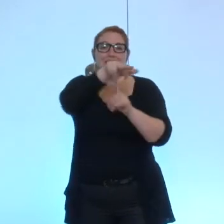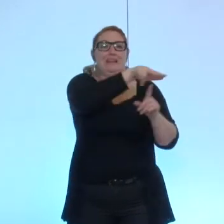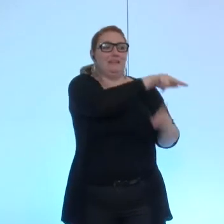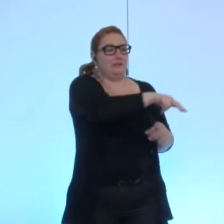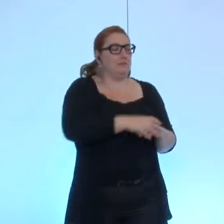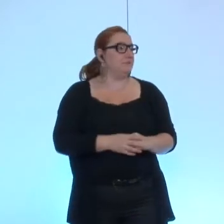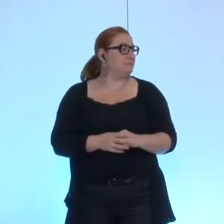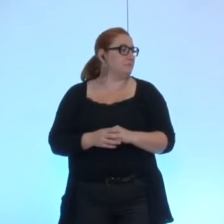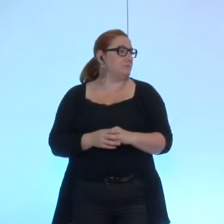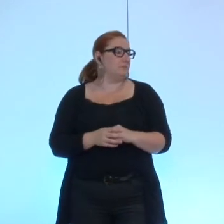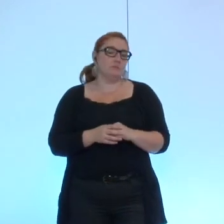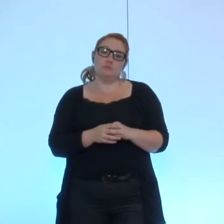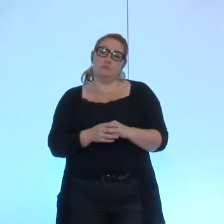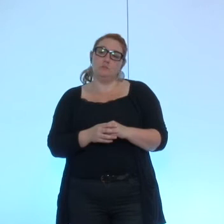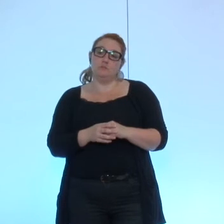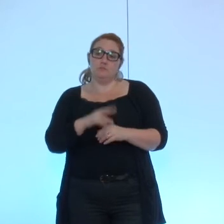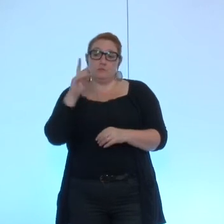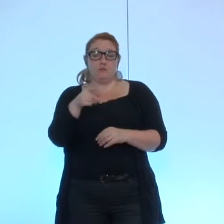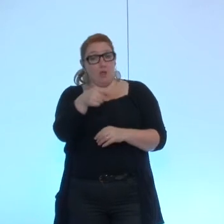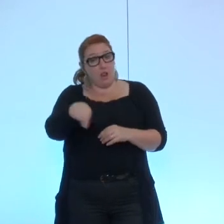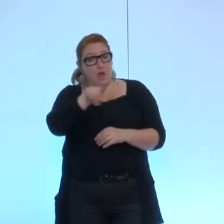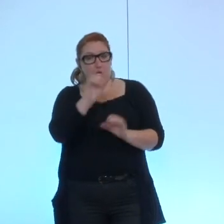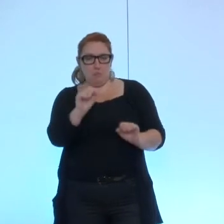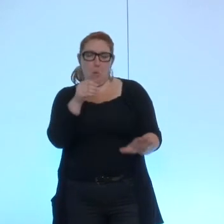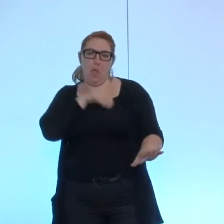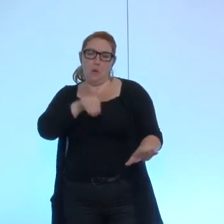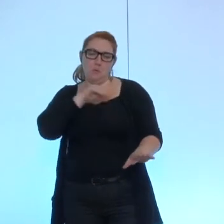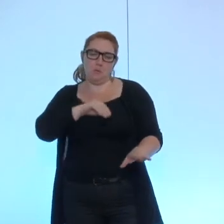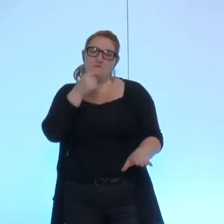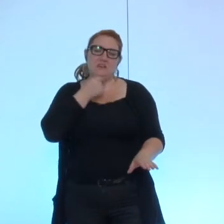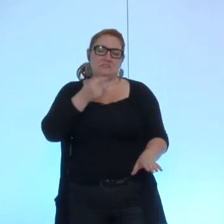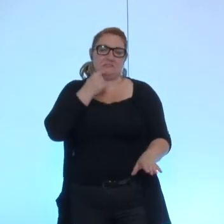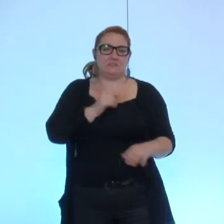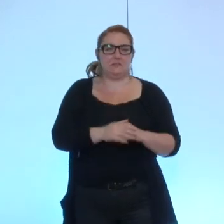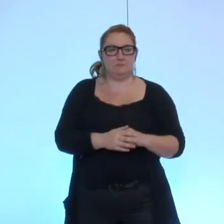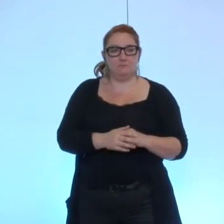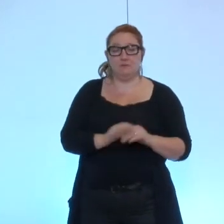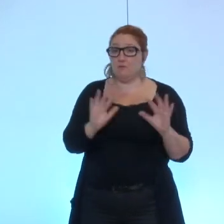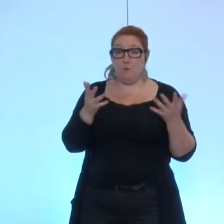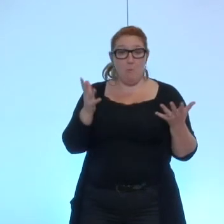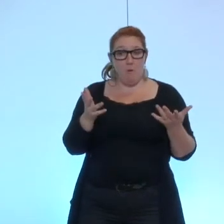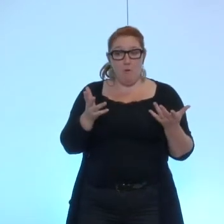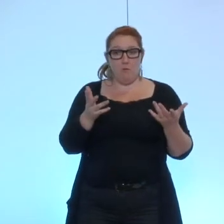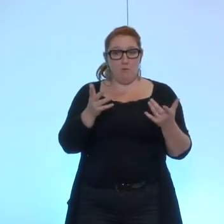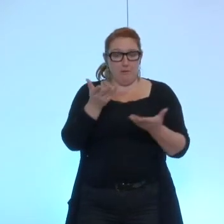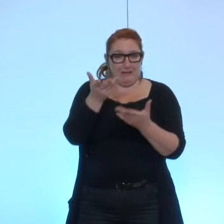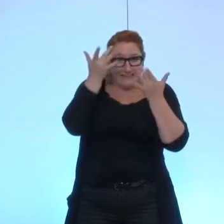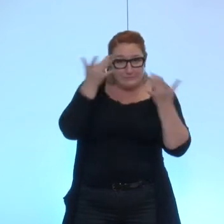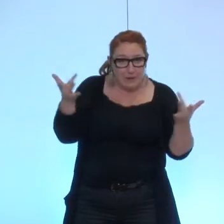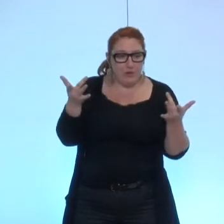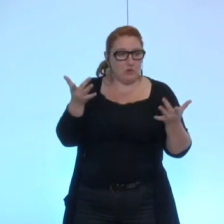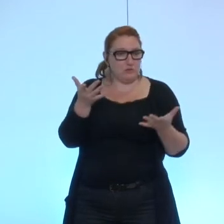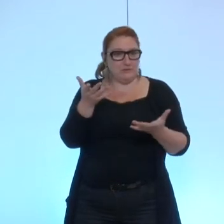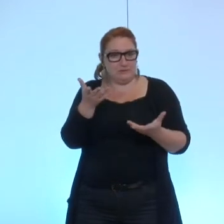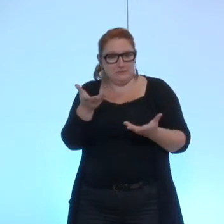certainement là un gisement d'économie assez sensible à trouver en échangeant nos expériences et nos informations